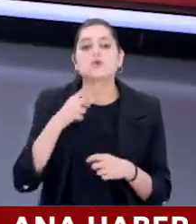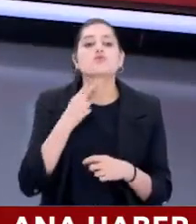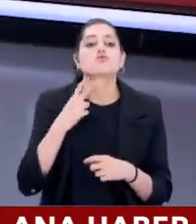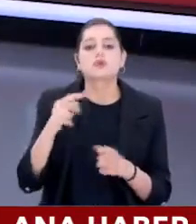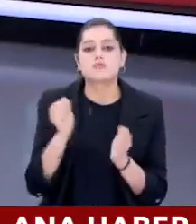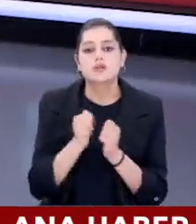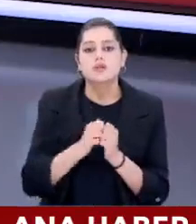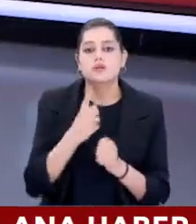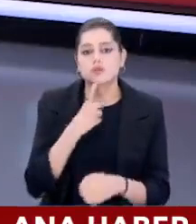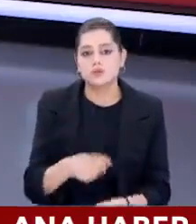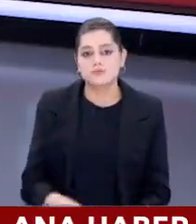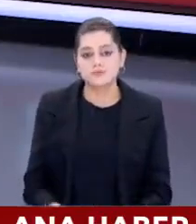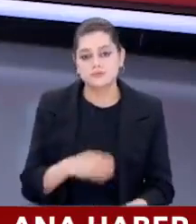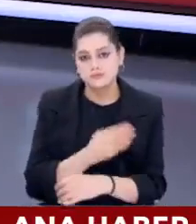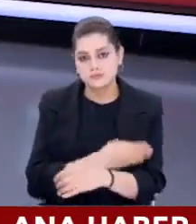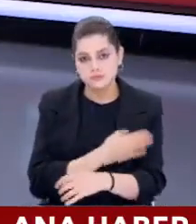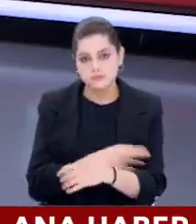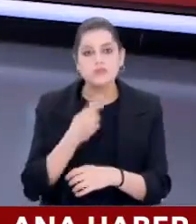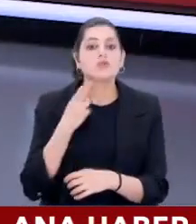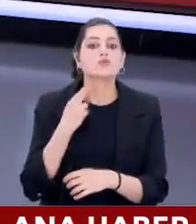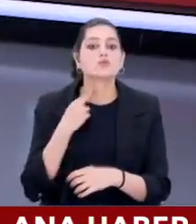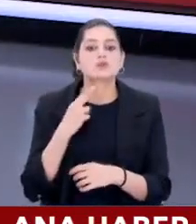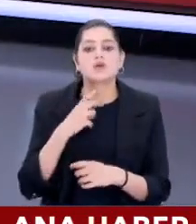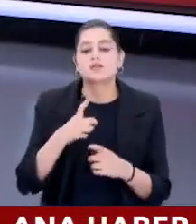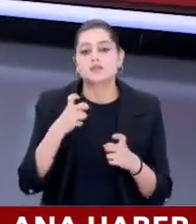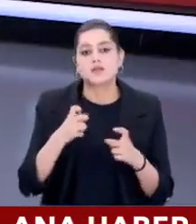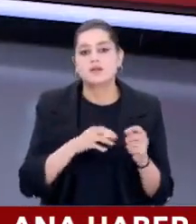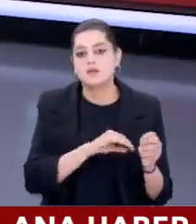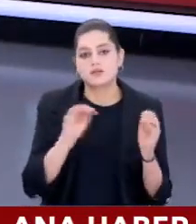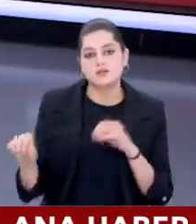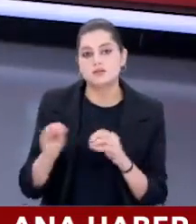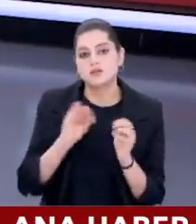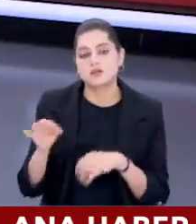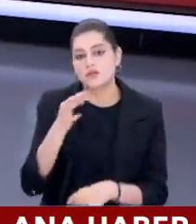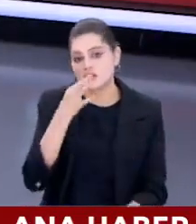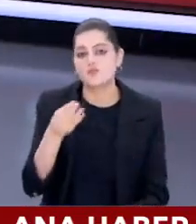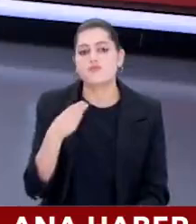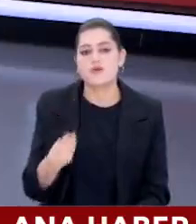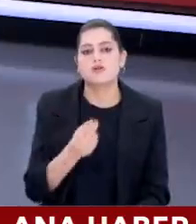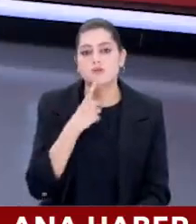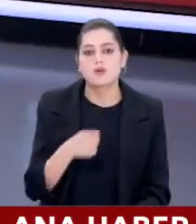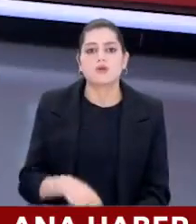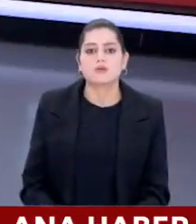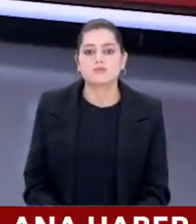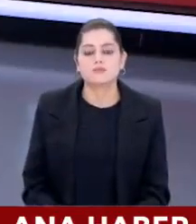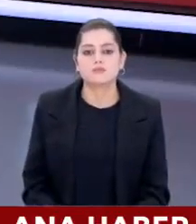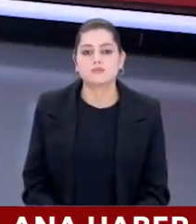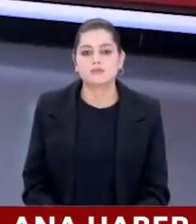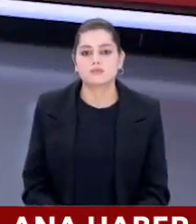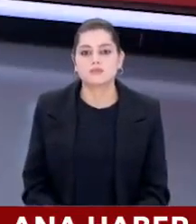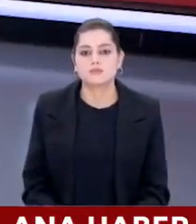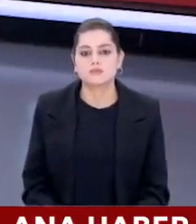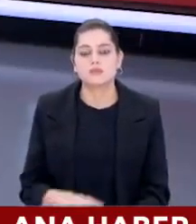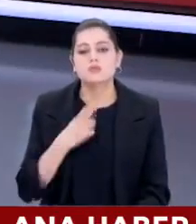Lukashenko. Hatta ülkesine Rus nükleer silah sistemlerinin getirilmesine de izin verdi. Şu anda orada da konuşlandırıldı.